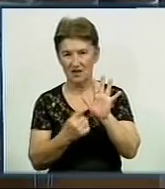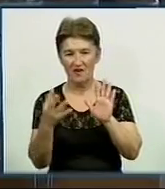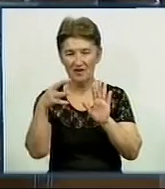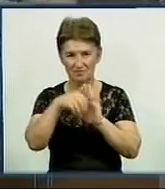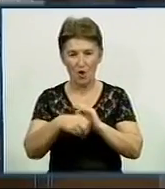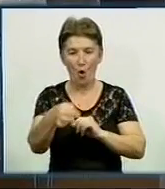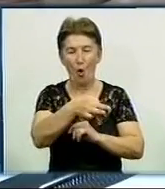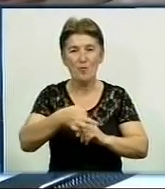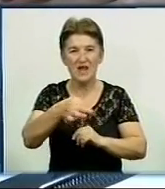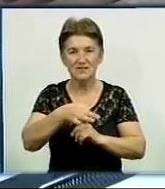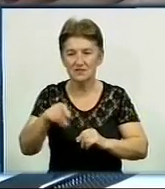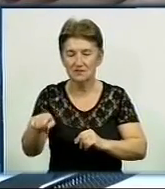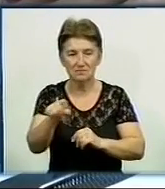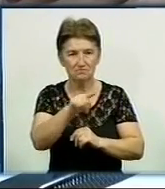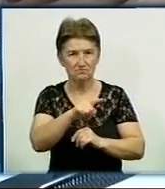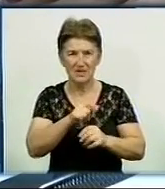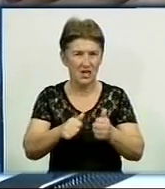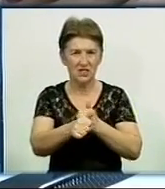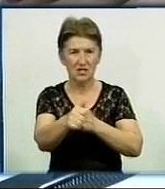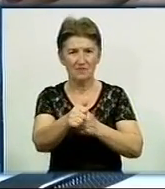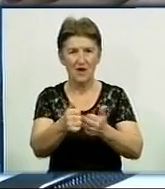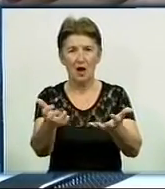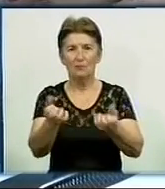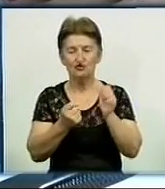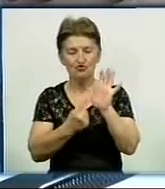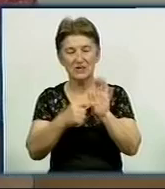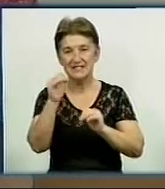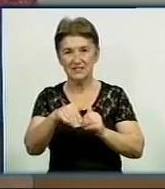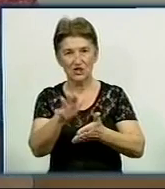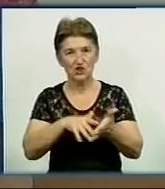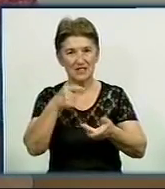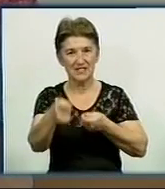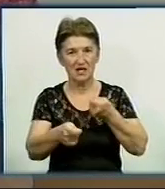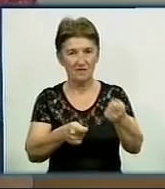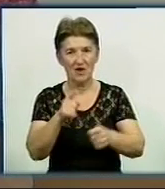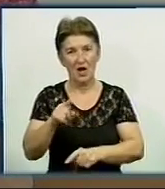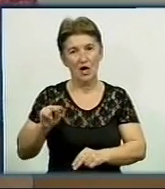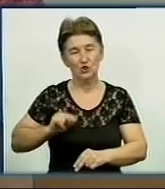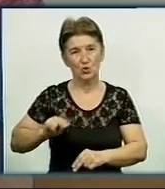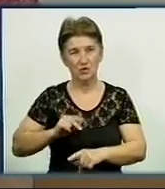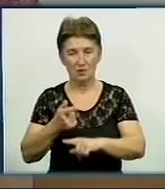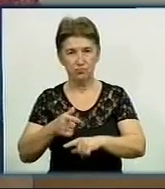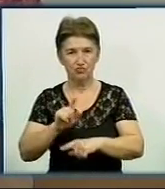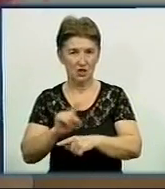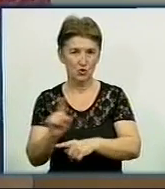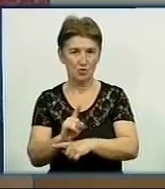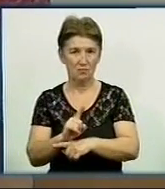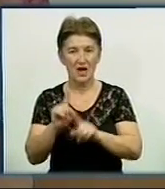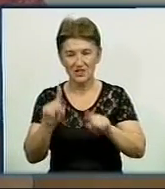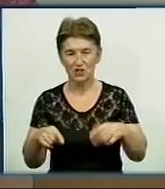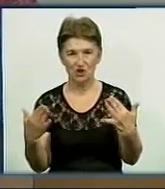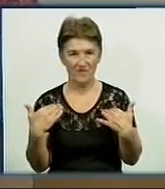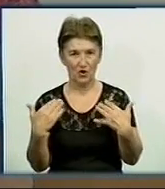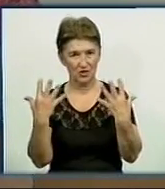Обласні спеціалісти отримали вже більше 100 тисяч заяв від населення. Аби їх опрацювати, трудяться понеднормово, інколи навіть у вихідні.